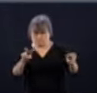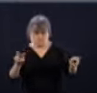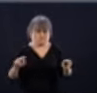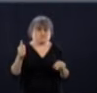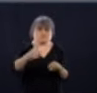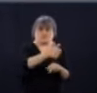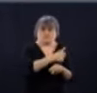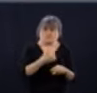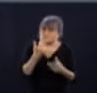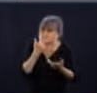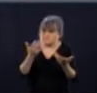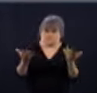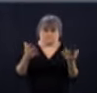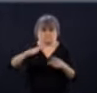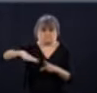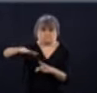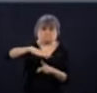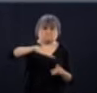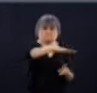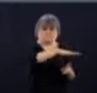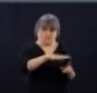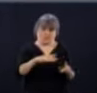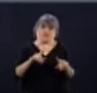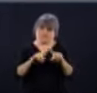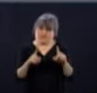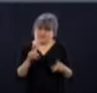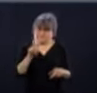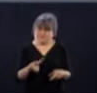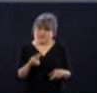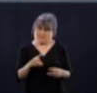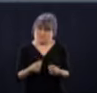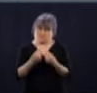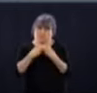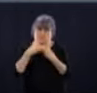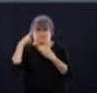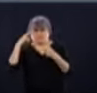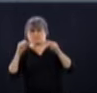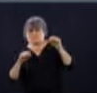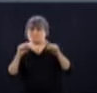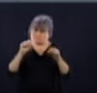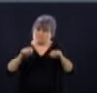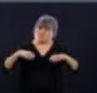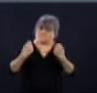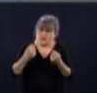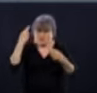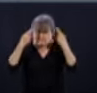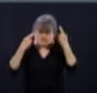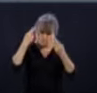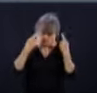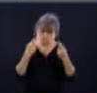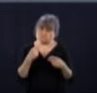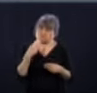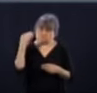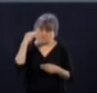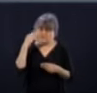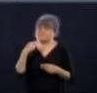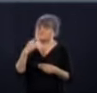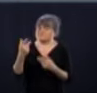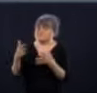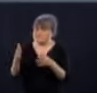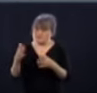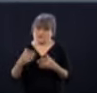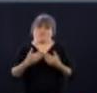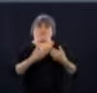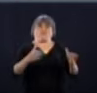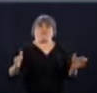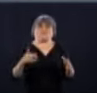part, ça peut questionner, mais comme on l'a toujours dit, ça va dépendre de ce qu'on va avoir comme données précises là